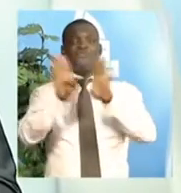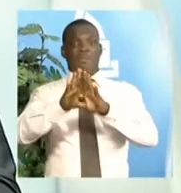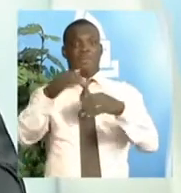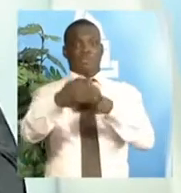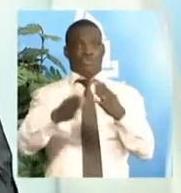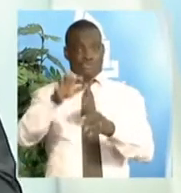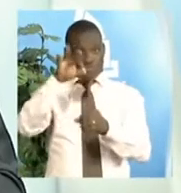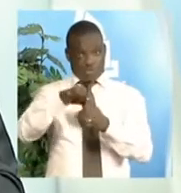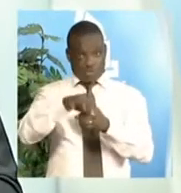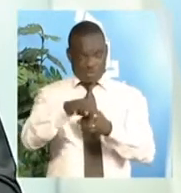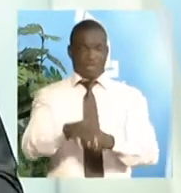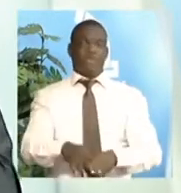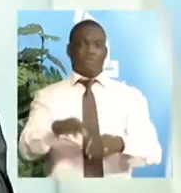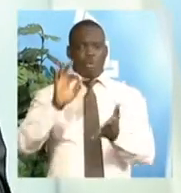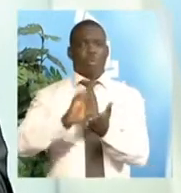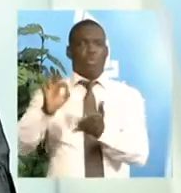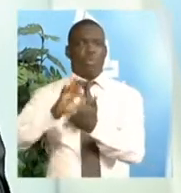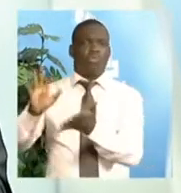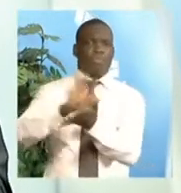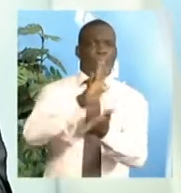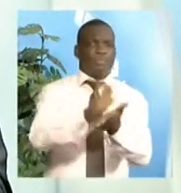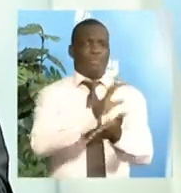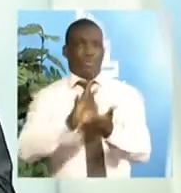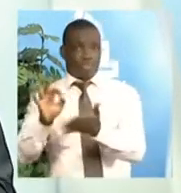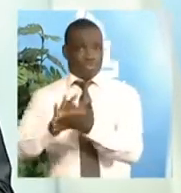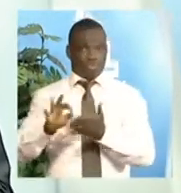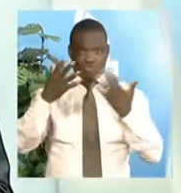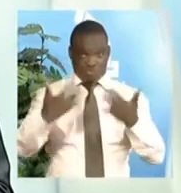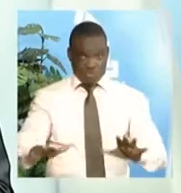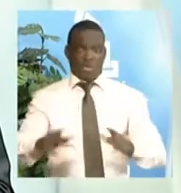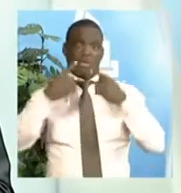un dépouillement a lieu et la proclamation se fait en même temps.